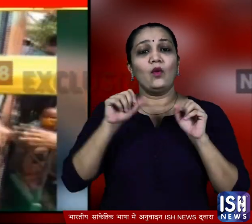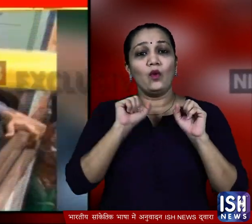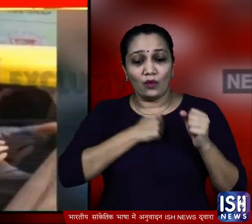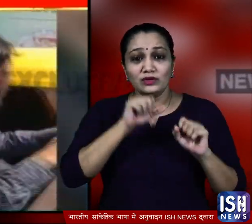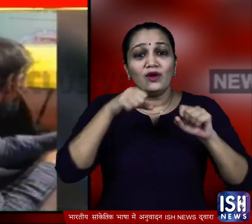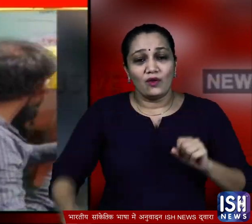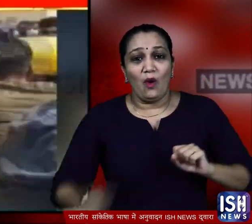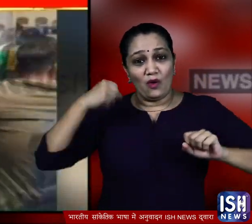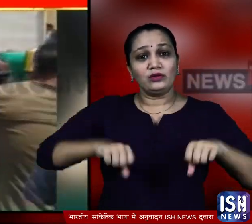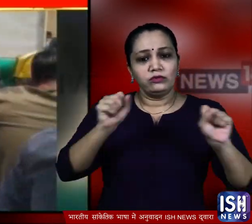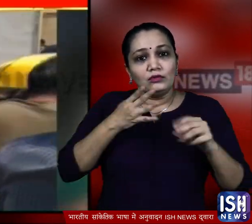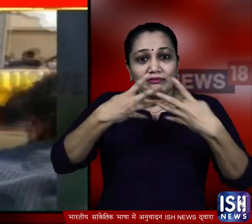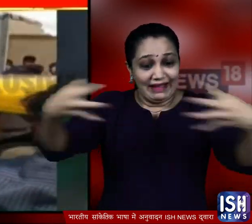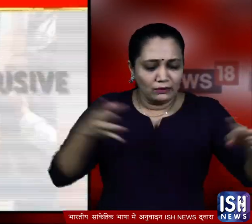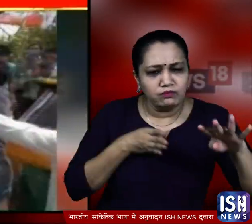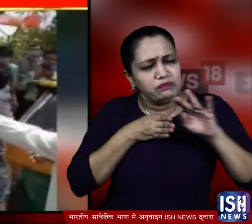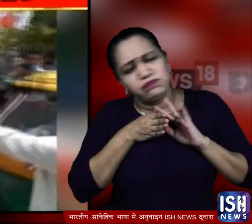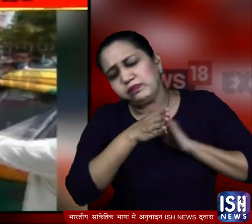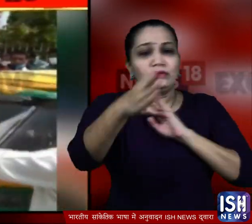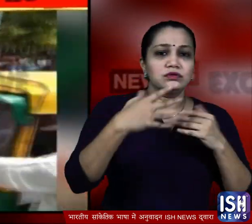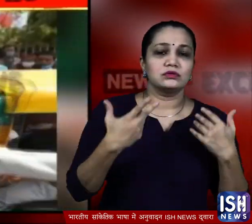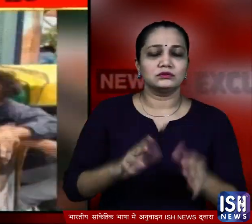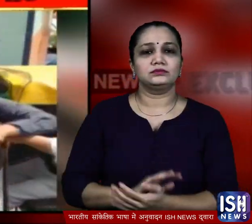एक आदमी ने अपना आटो रिक्षा बेरिकेट के उपर चड़ा दिया